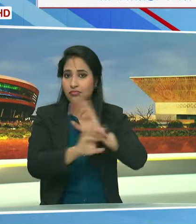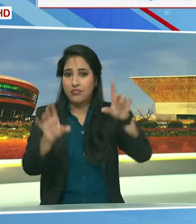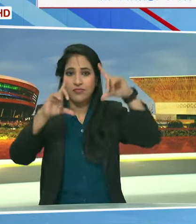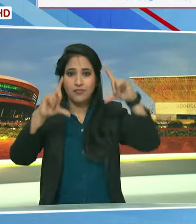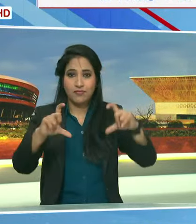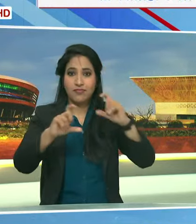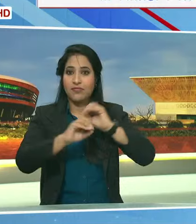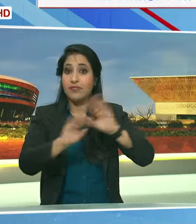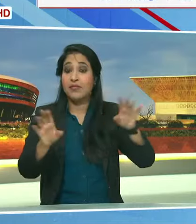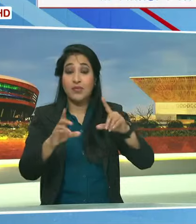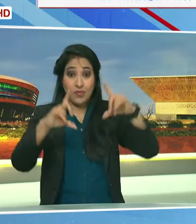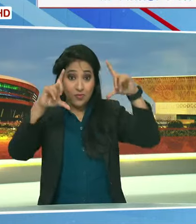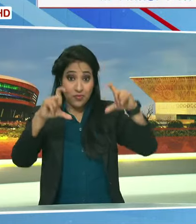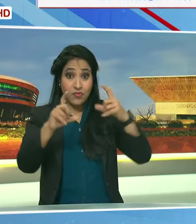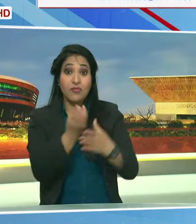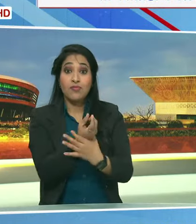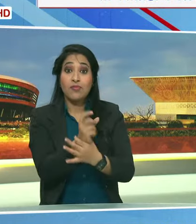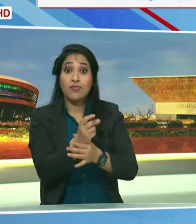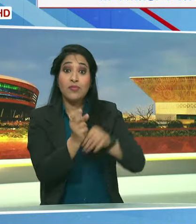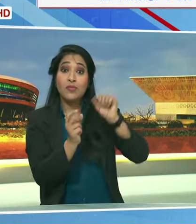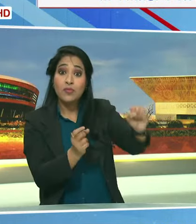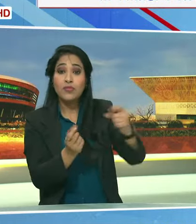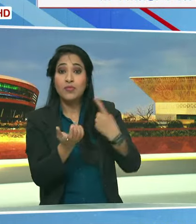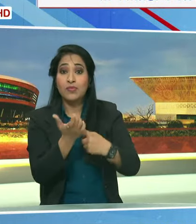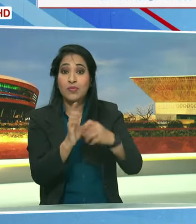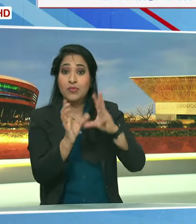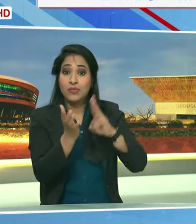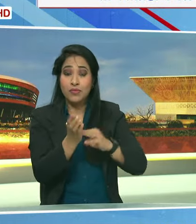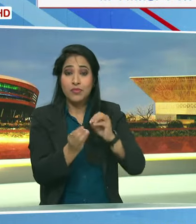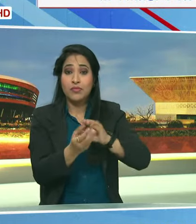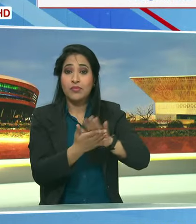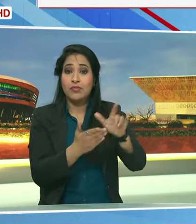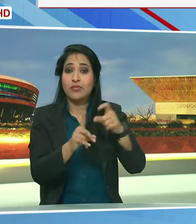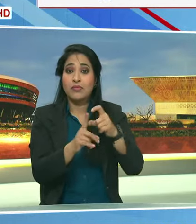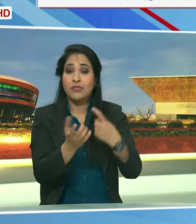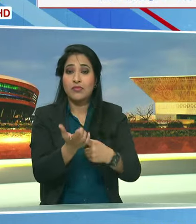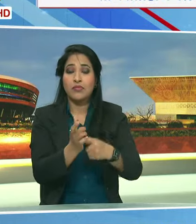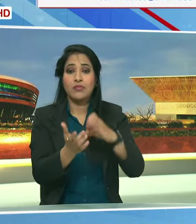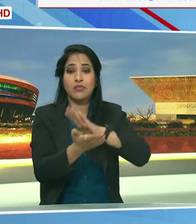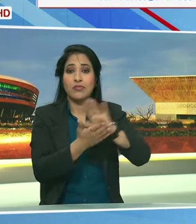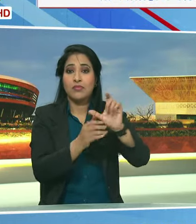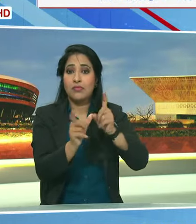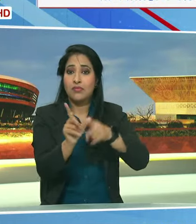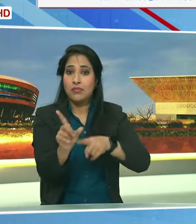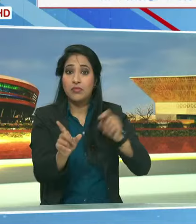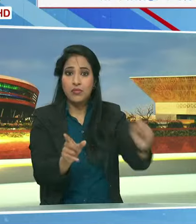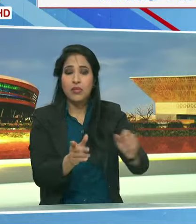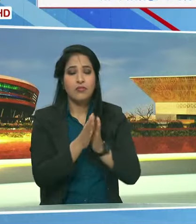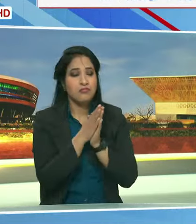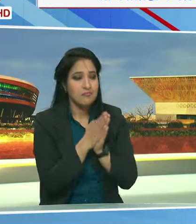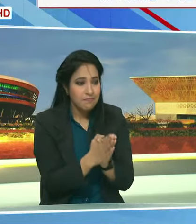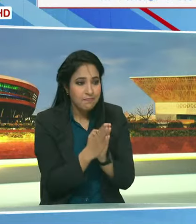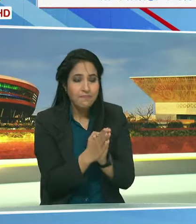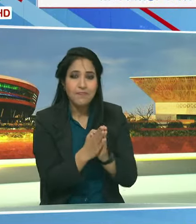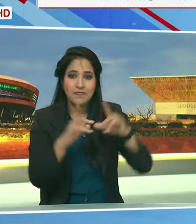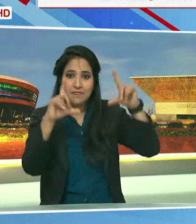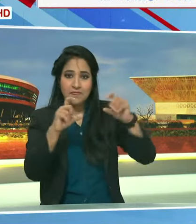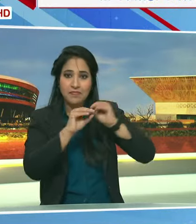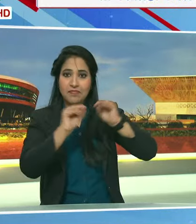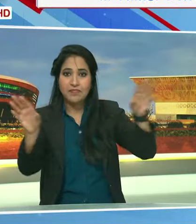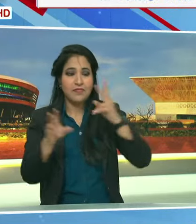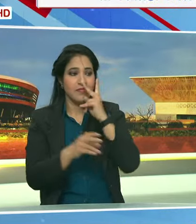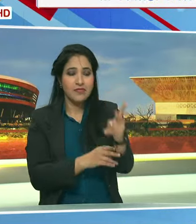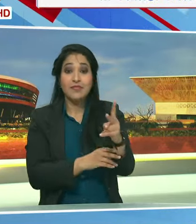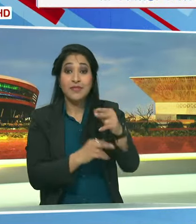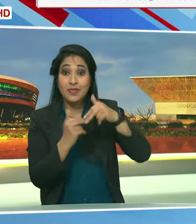फोटो में कंगना को राम भद्राचार्य का नमन करते हुए देखा जा सकता है